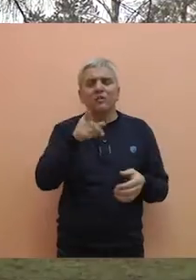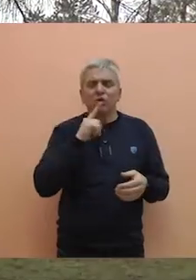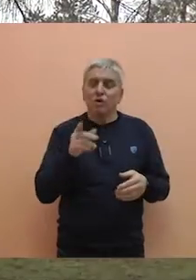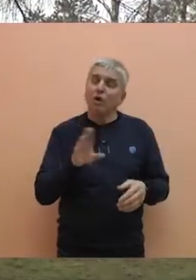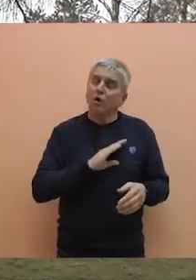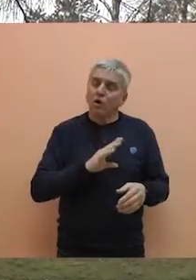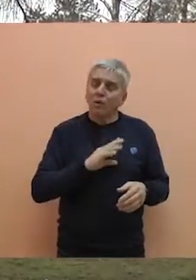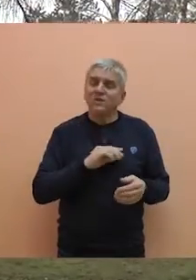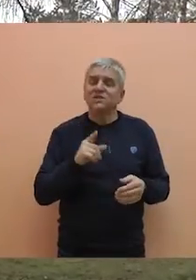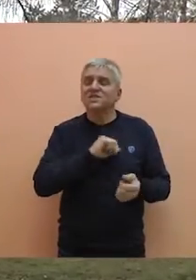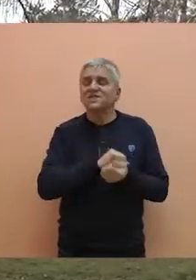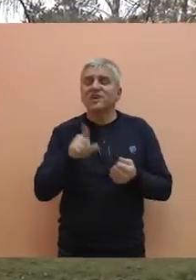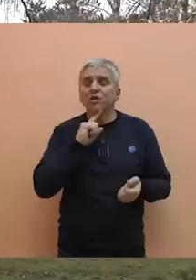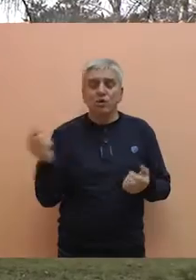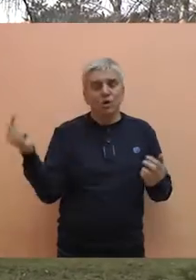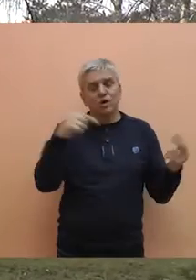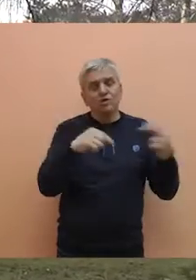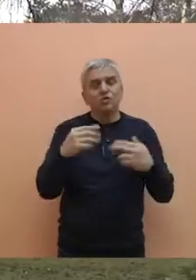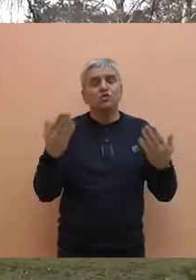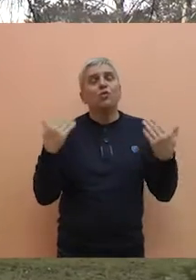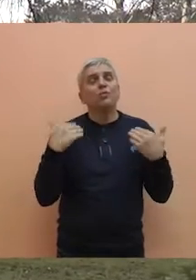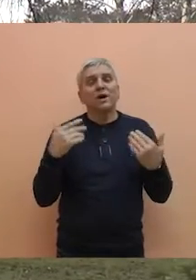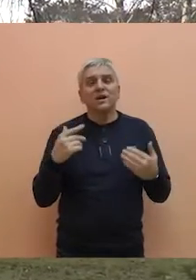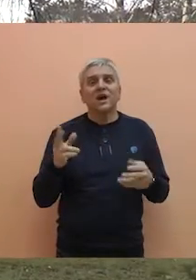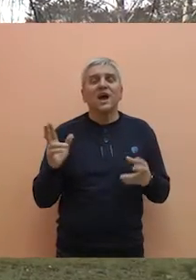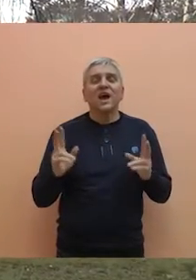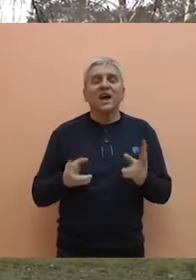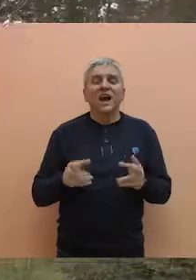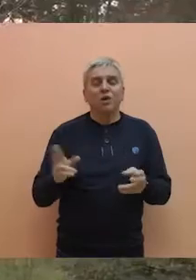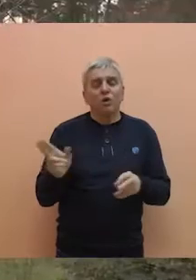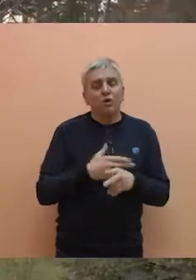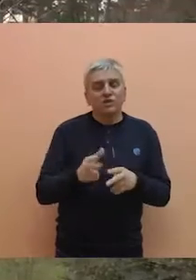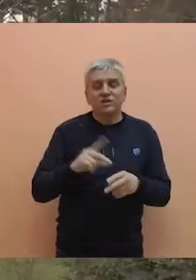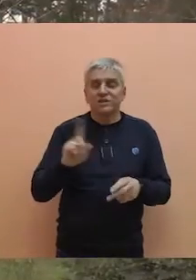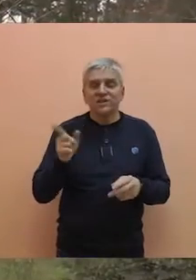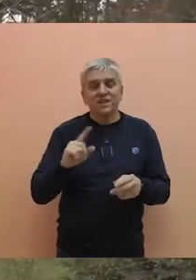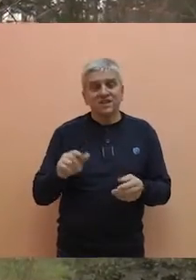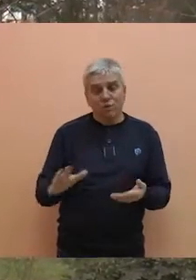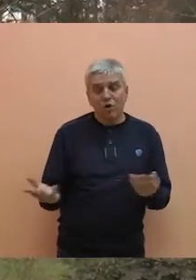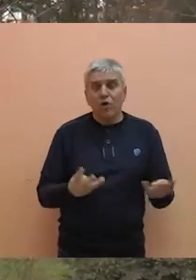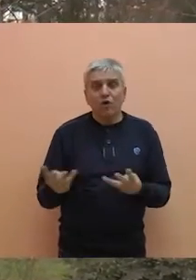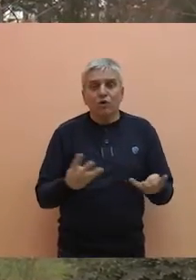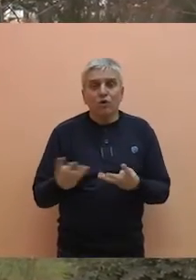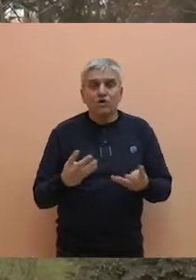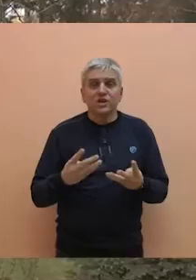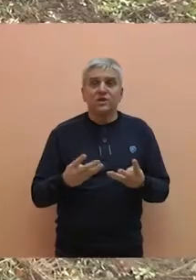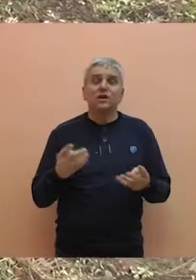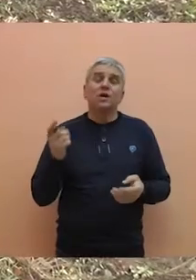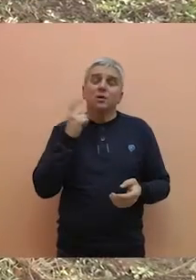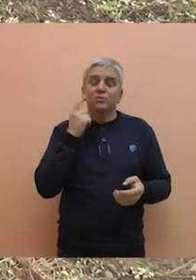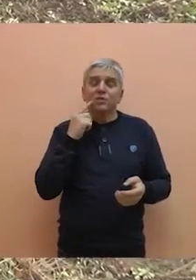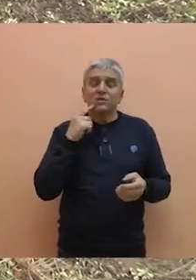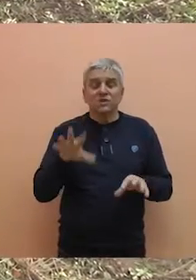potencijalnu opasnost za sve posetioce parka. Kako održavanje Goranskog parka osim košenja nije u nadležnosti ovog preduzeća,